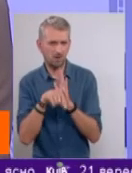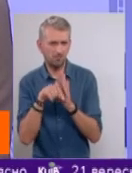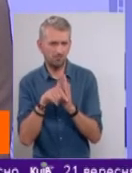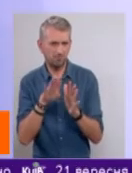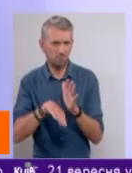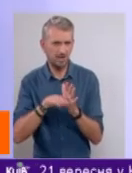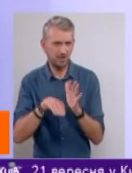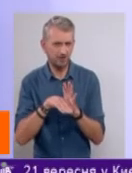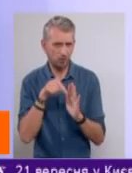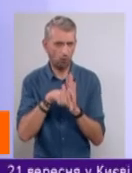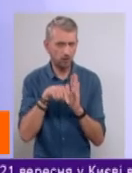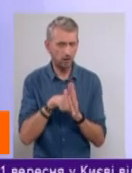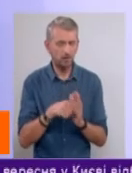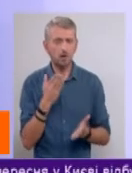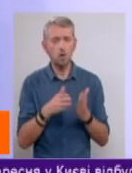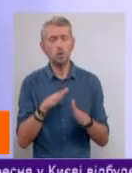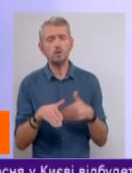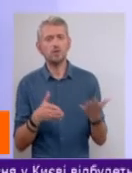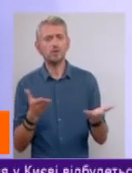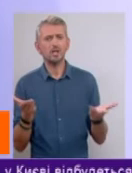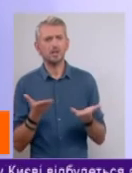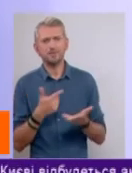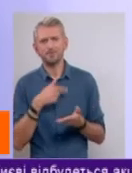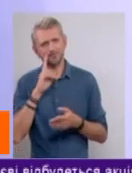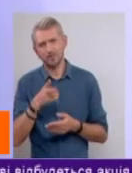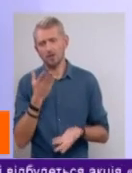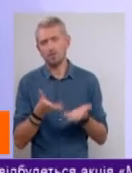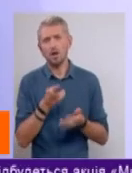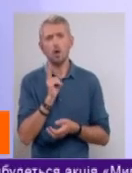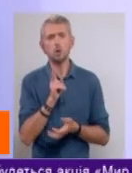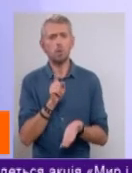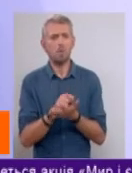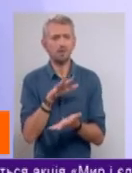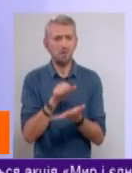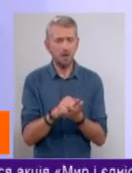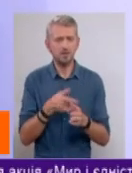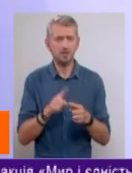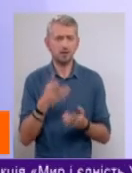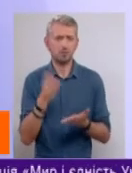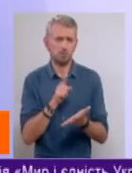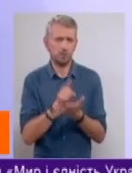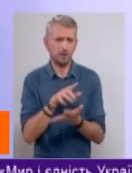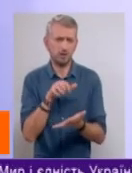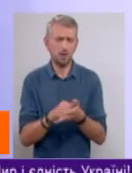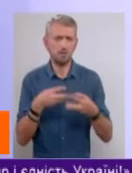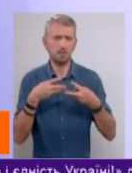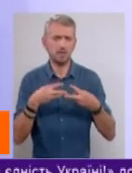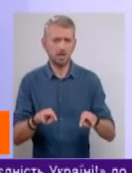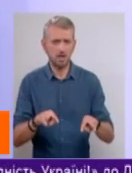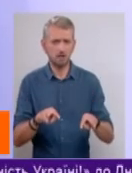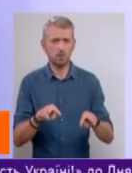якщо зі сторони якихось, ну не знаю, напевно, хто має займатися, це, напевно, повинно займатися Міністерством